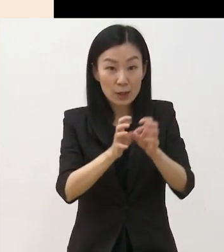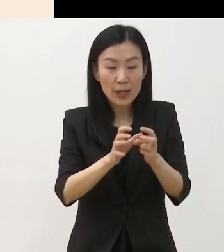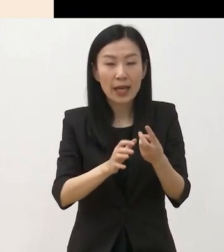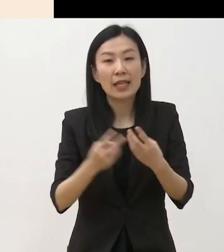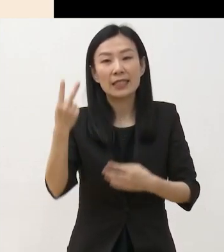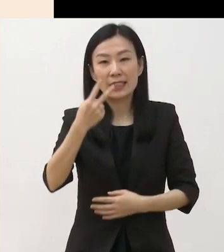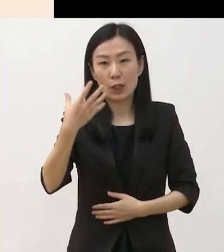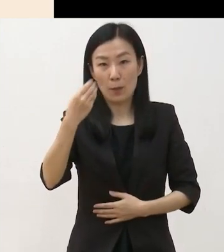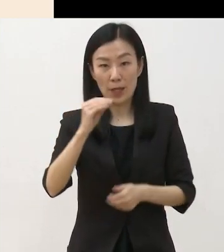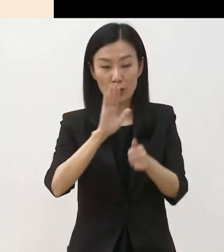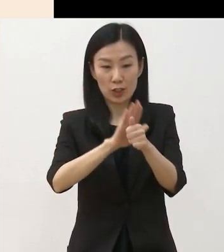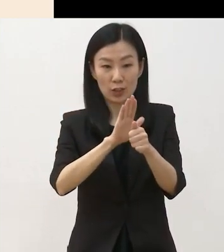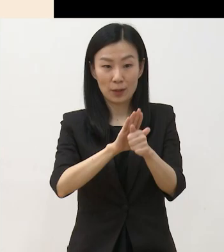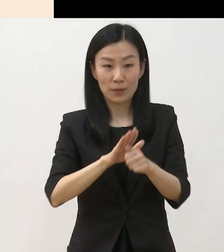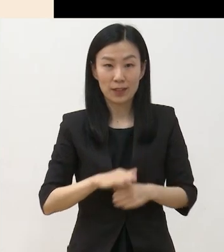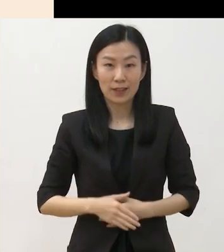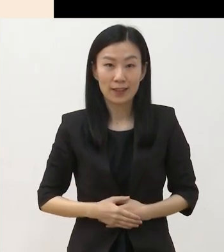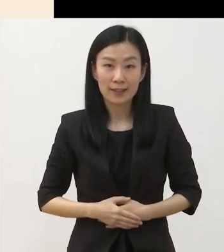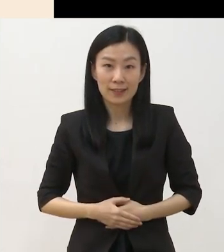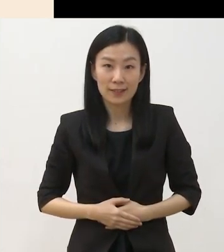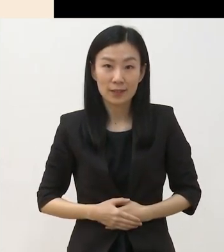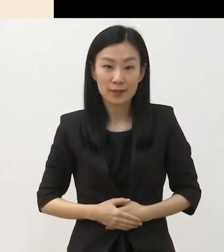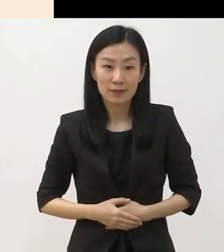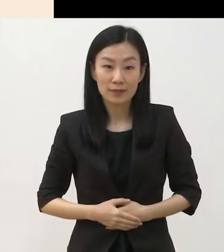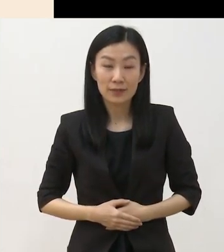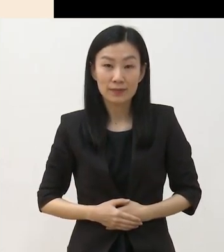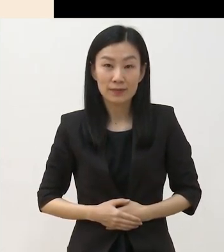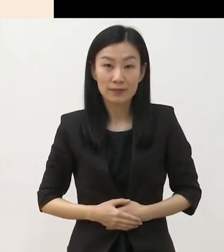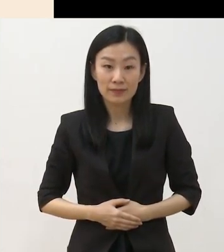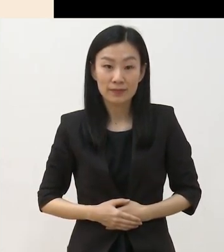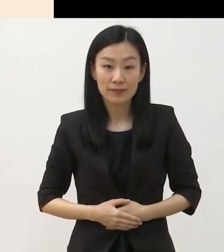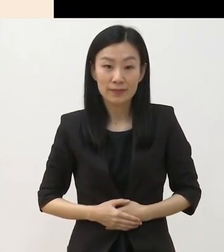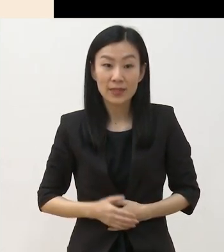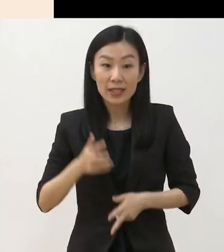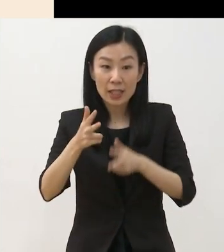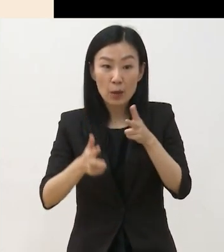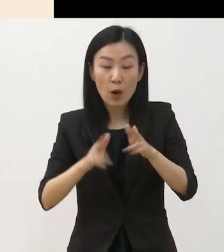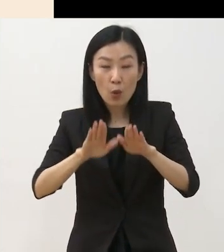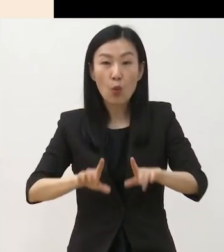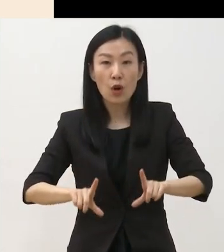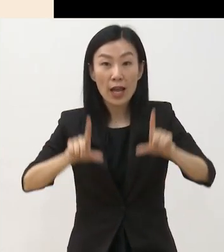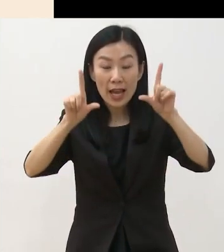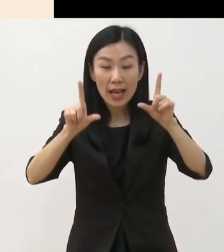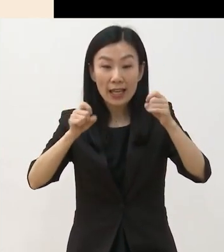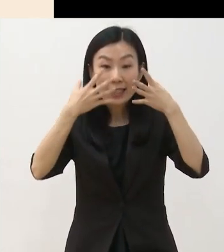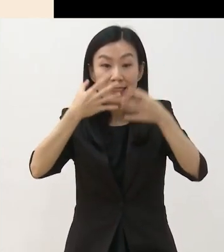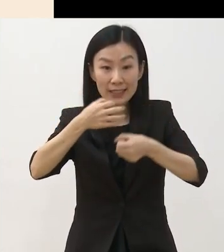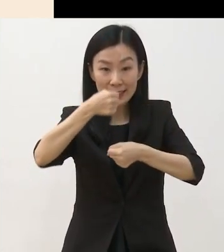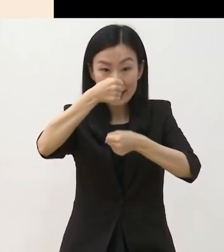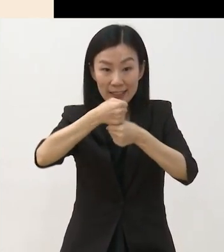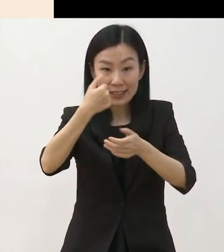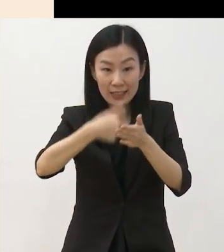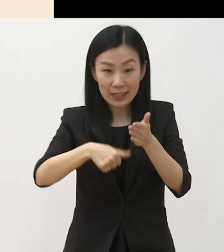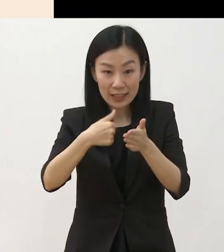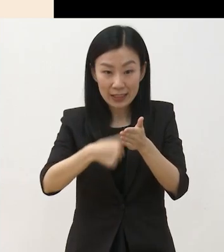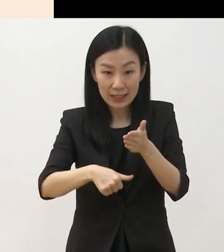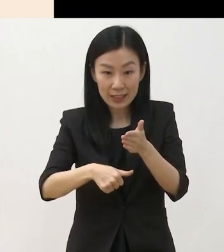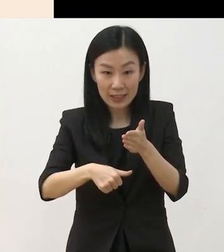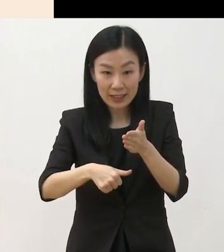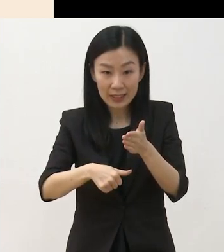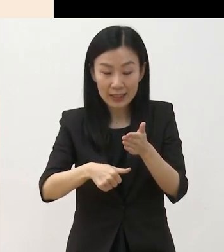지원합니다 본 사업은 올해의 신작 창작 오페라로 연계가 되는데요